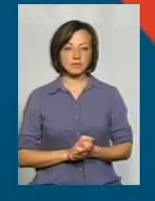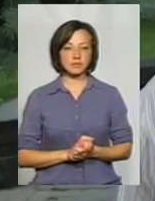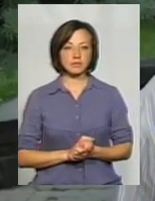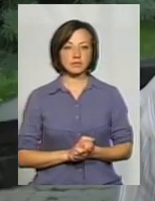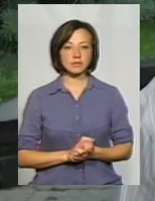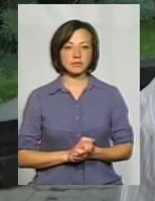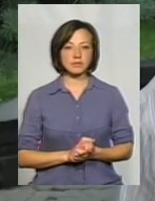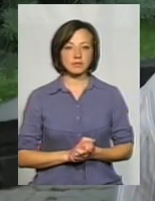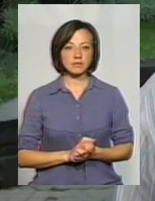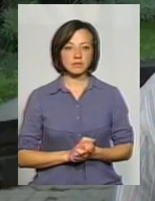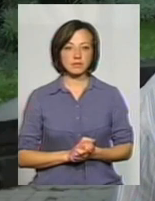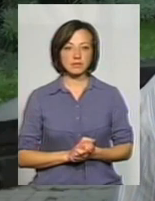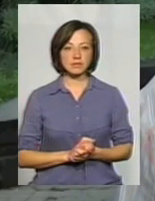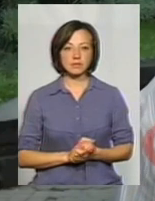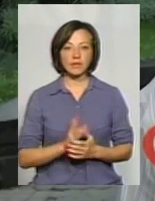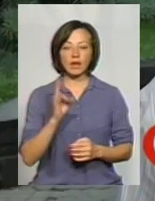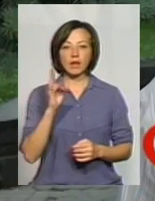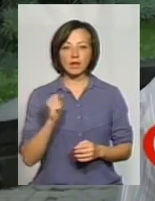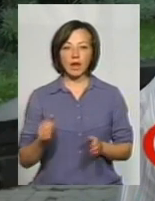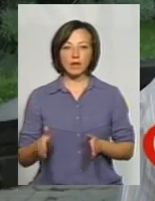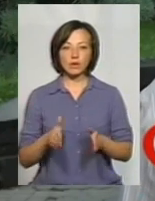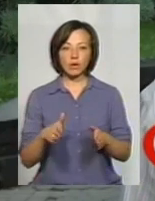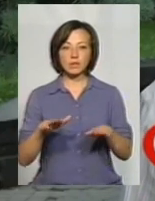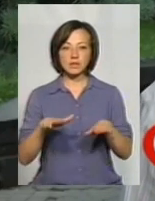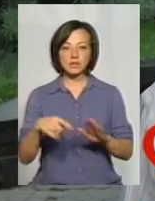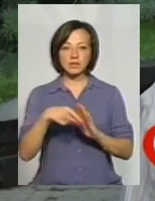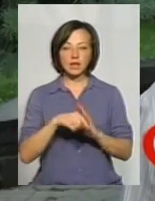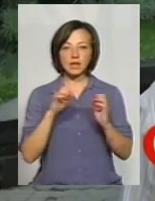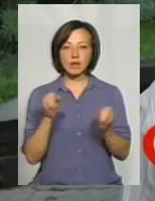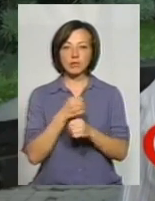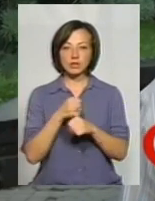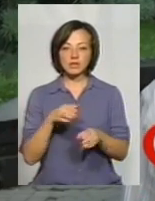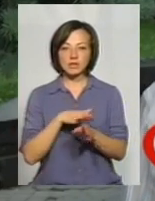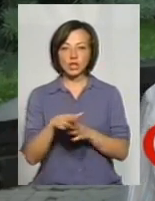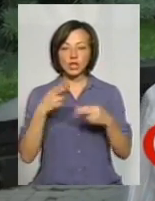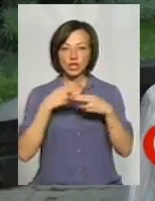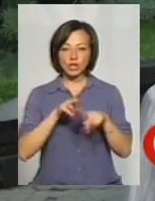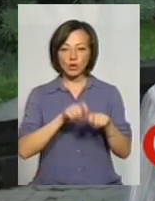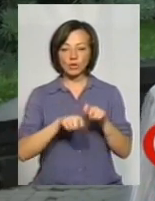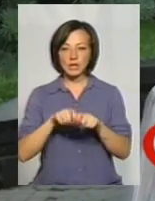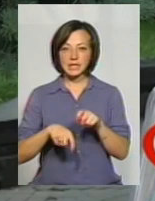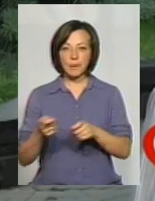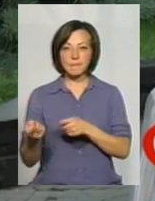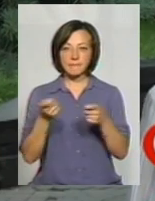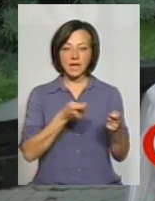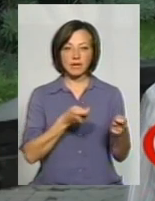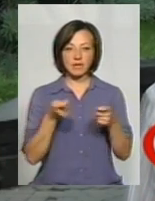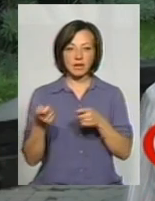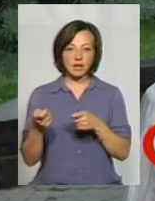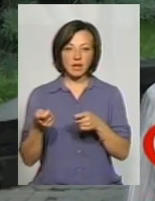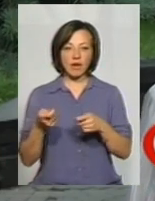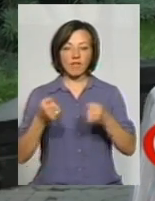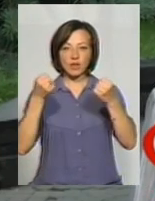На дорогах місцевого значення на сьогоднішній день неможливо здійснювати технічну контроль за здійсненням перевезень вантажу вагових